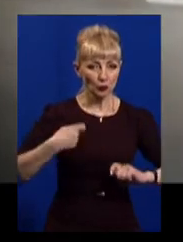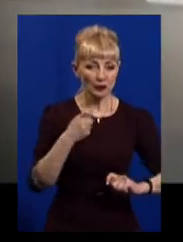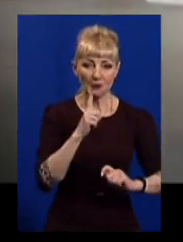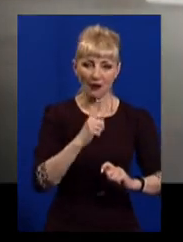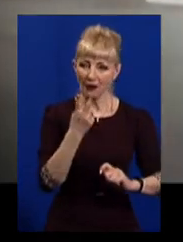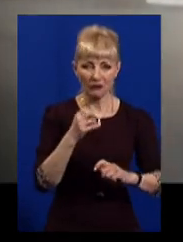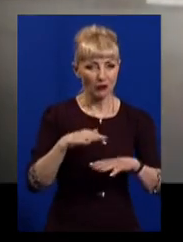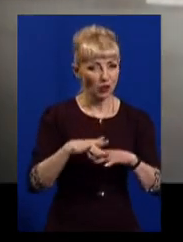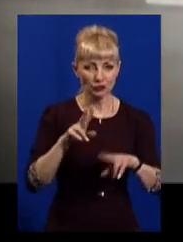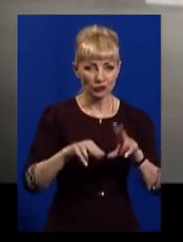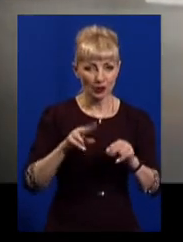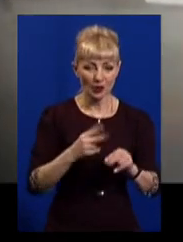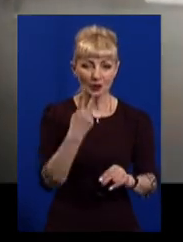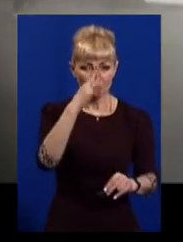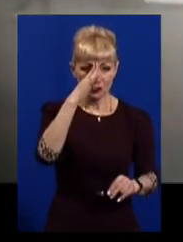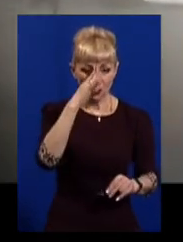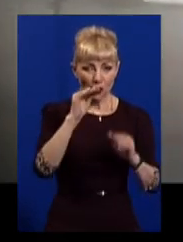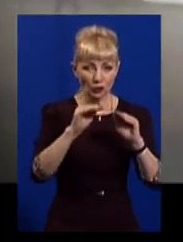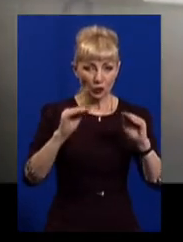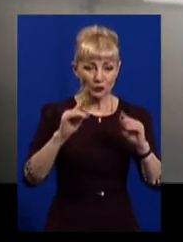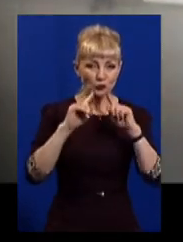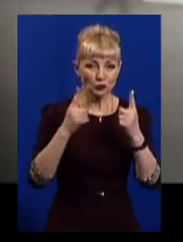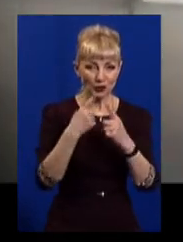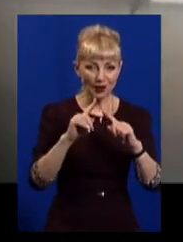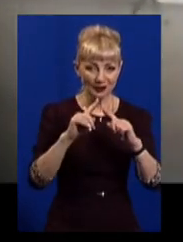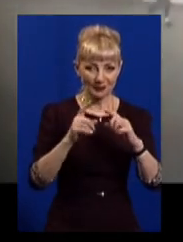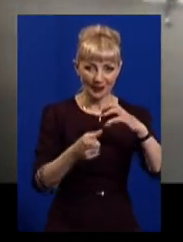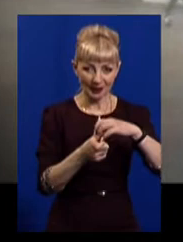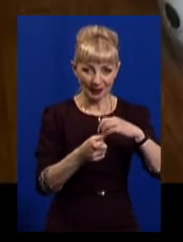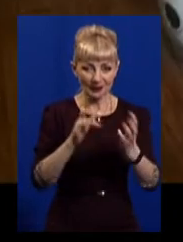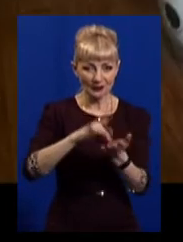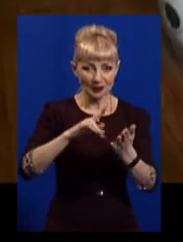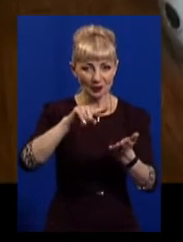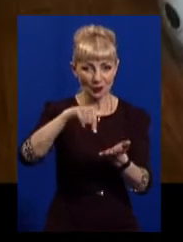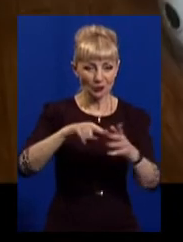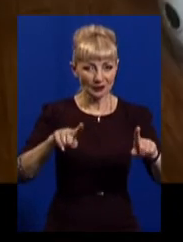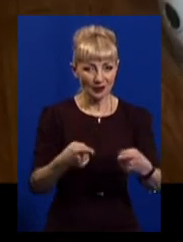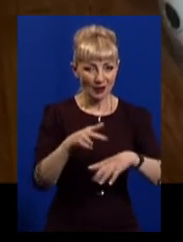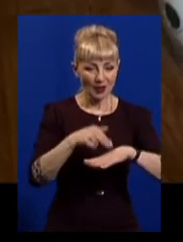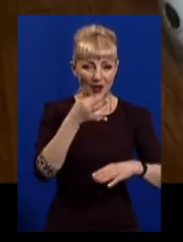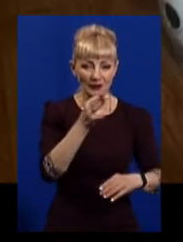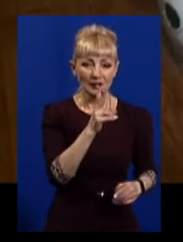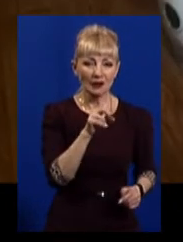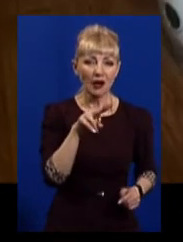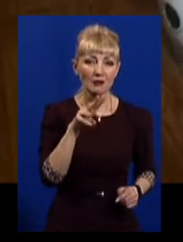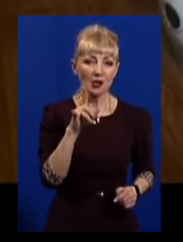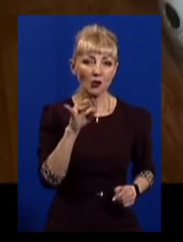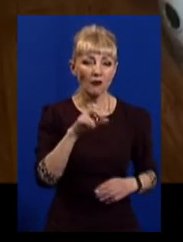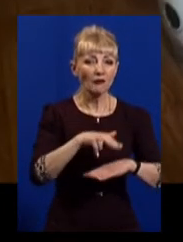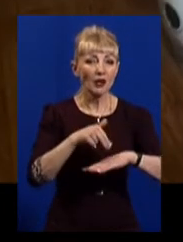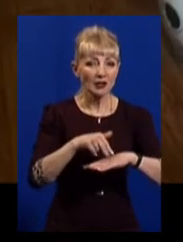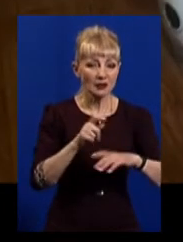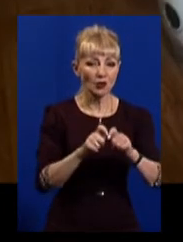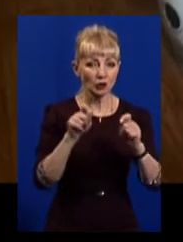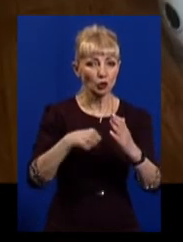підрахували. Двох хлопців із музичним обладнанням сьогодні в центрі міста затримали патрульні, каже Оксана Калмикова. У поліції